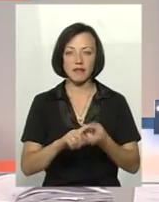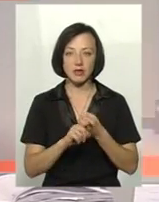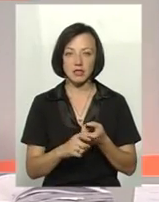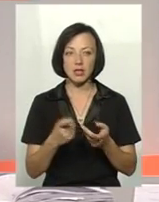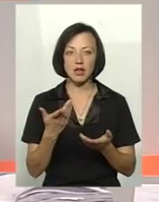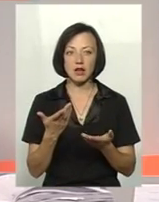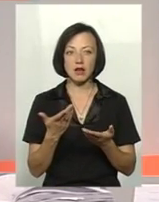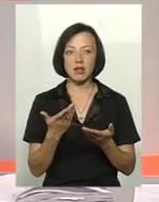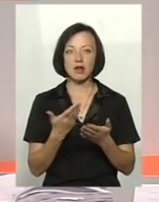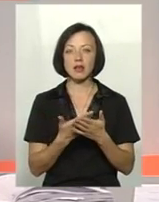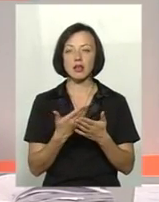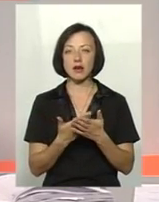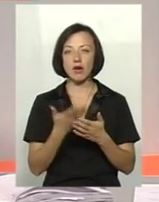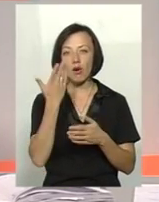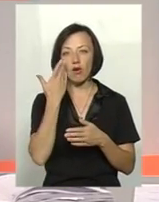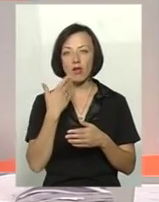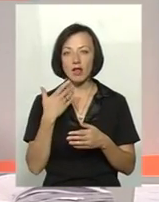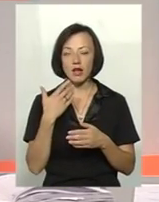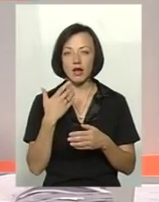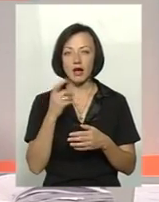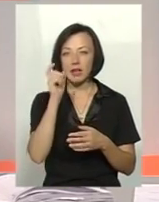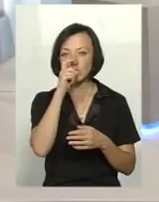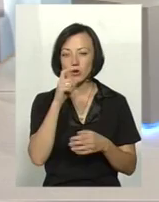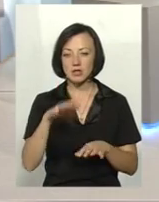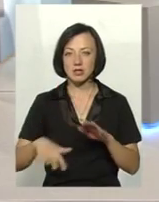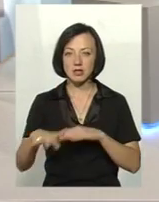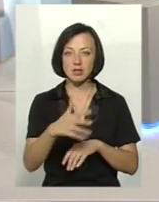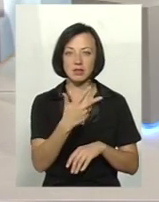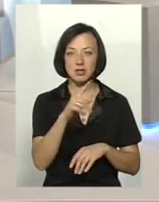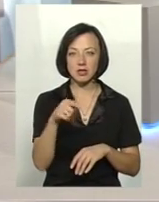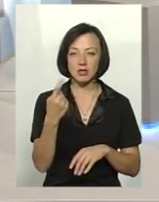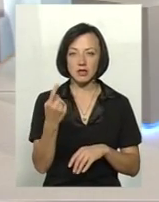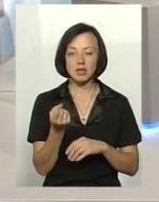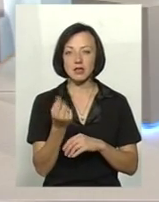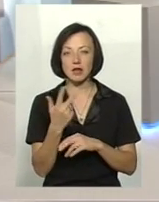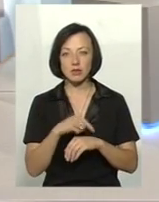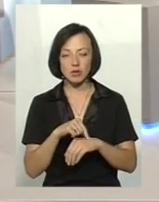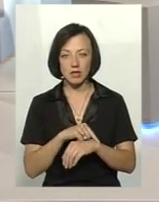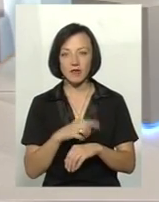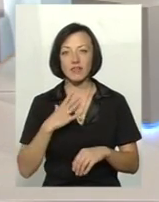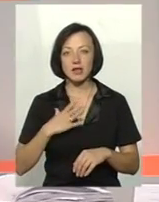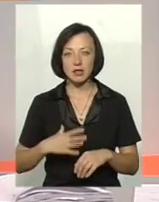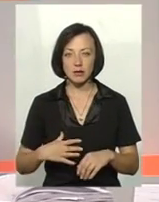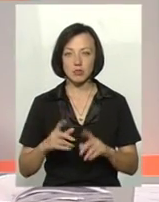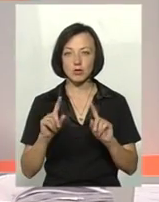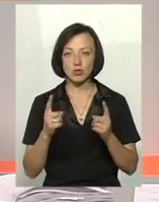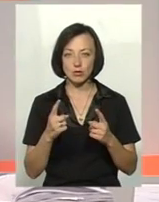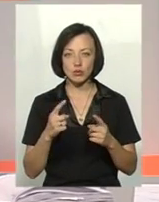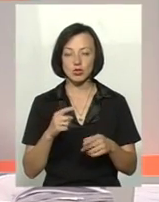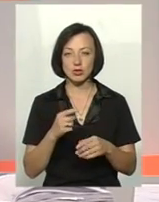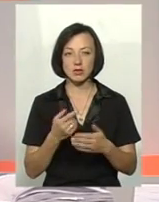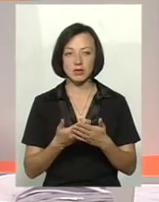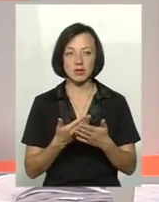Коливається PH середовище, починаючи від 3 до 1, до 13, тобто, він видержує дуже чутливо.